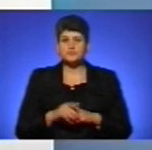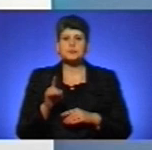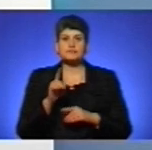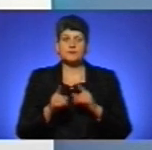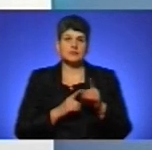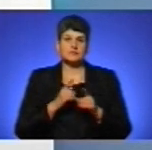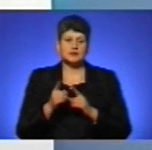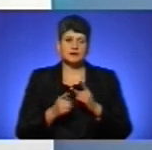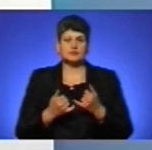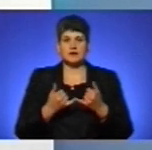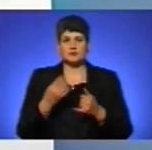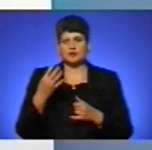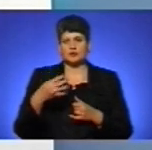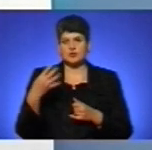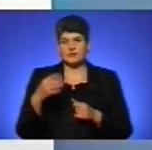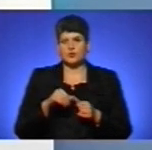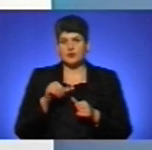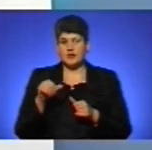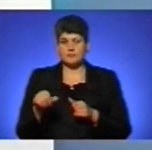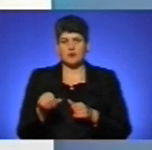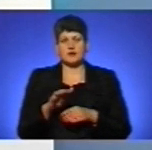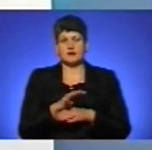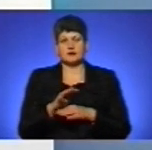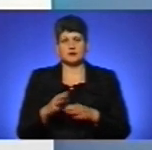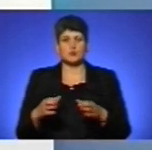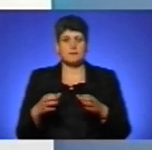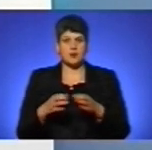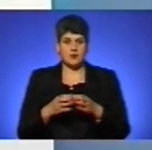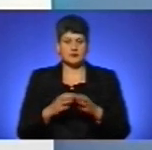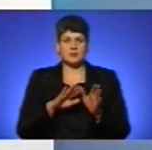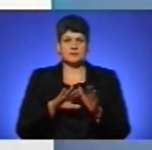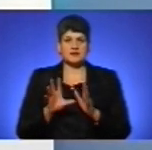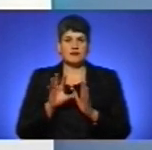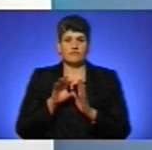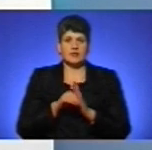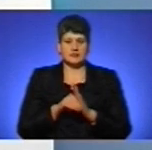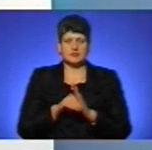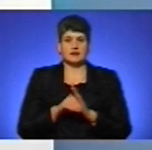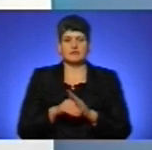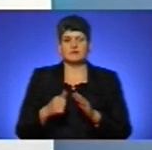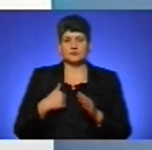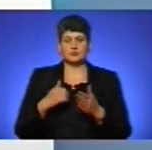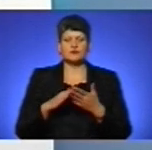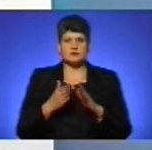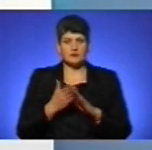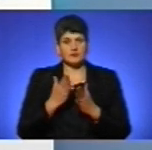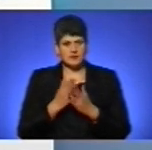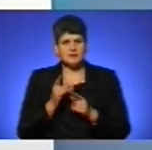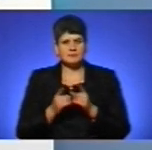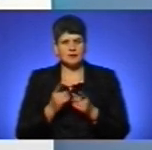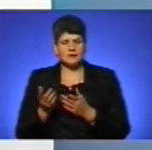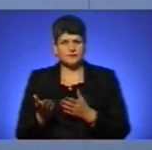безпосередньо для 44-ї окремої артилерійської бригади після введення воєнного стану в 10 областях України? Чи є якісь зміни?